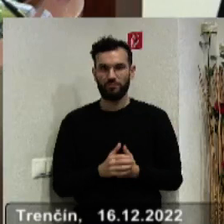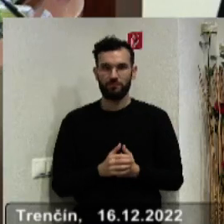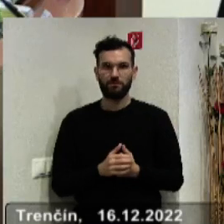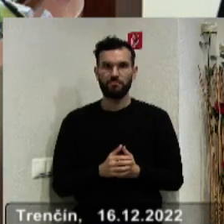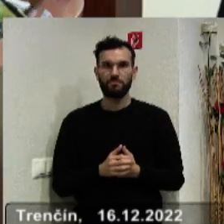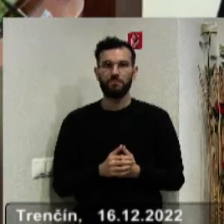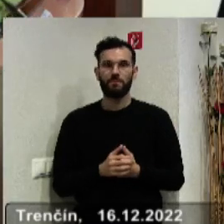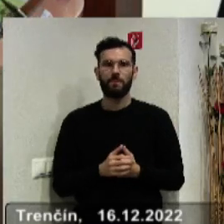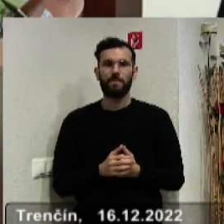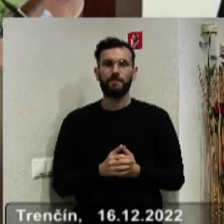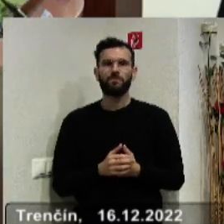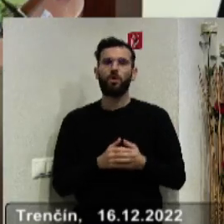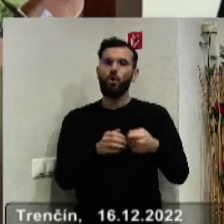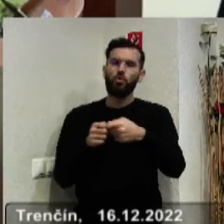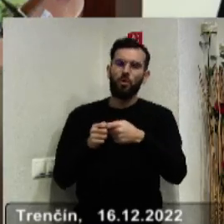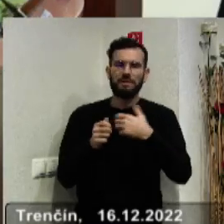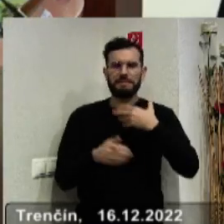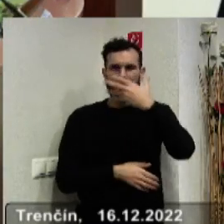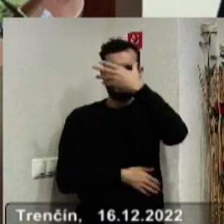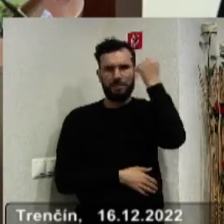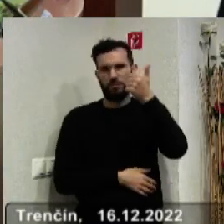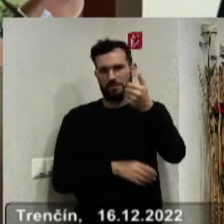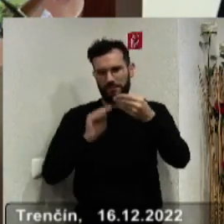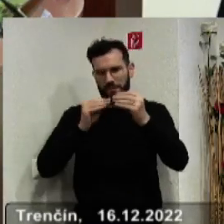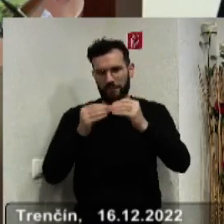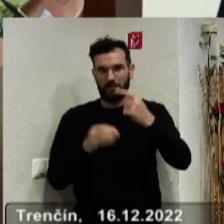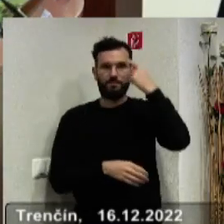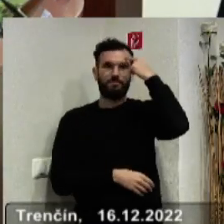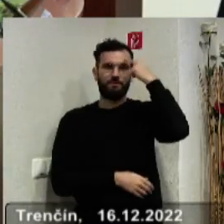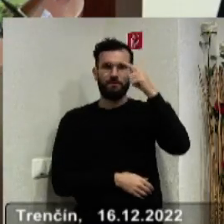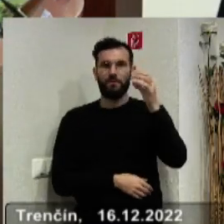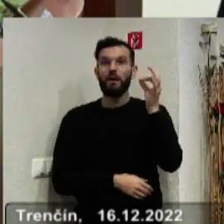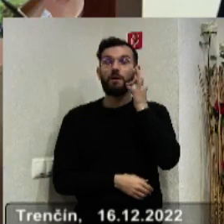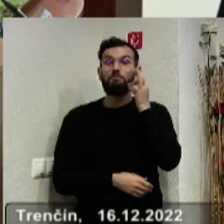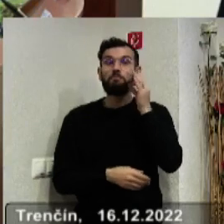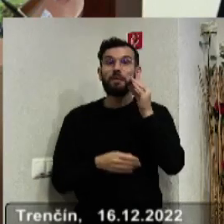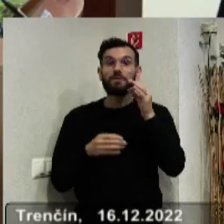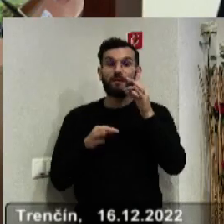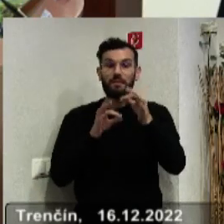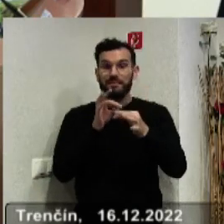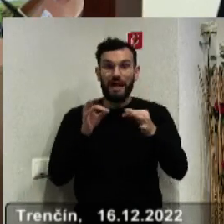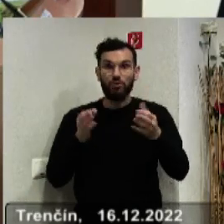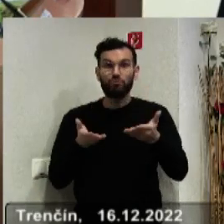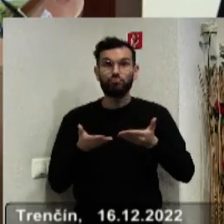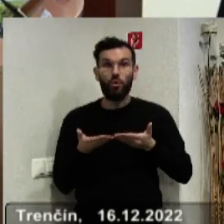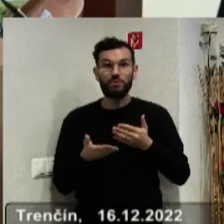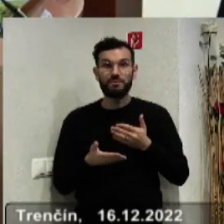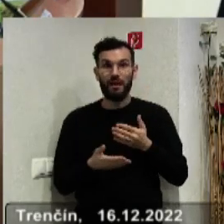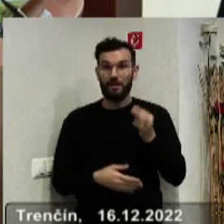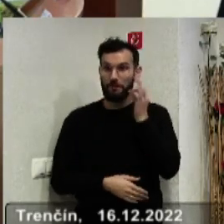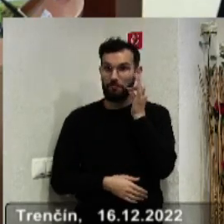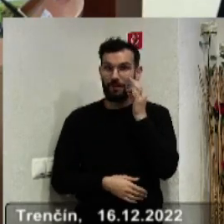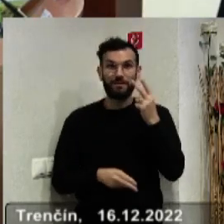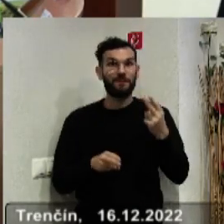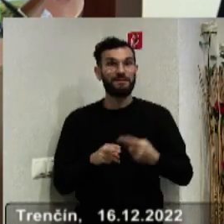Ak môže, vážim pán vrceda, kolegyne kolegy, pozabudol som jednu takú milú vec, by sme dostali také pekné darček od pána predseda. Chceme sa poďakovať. Je takým